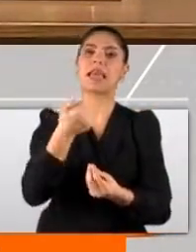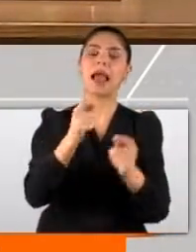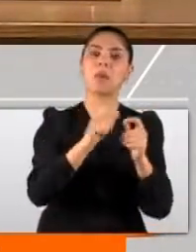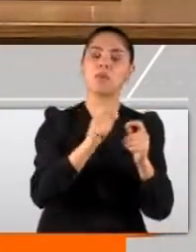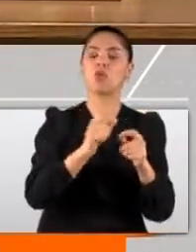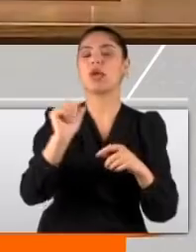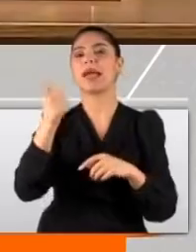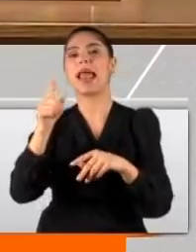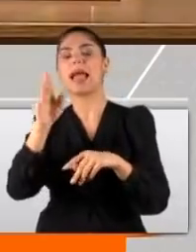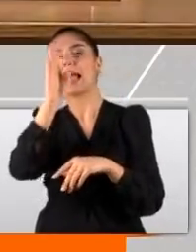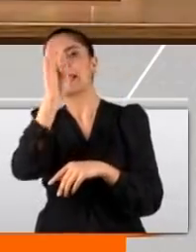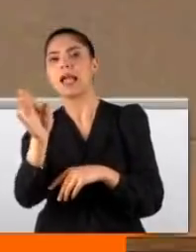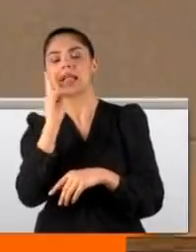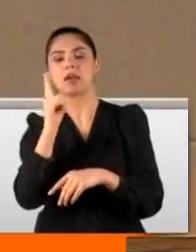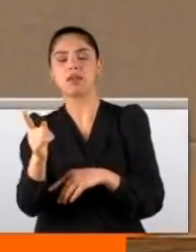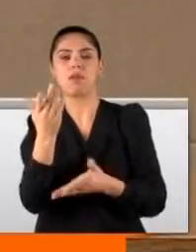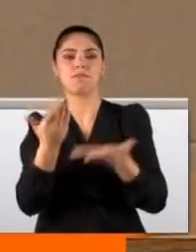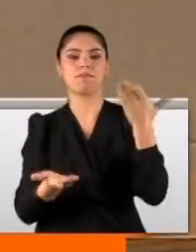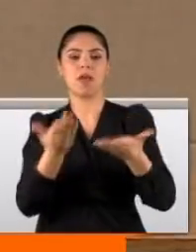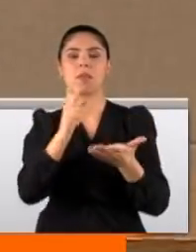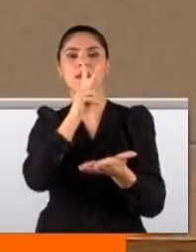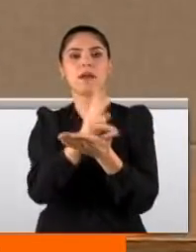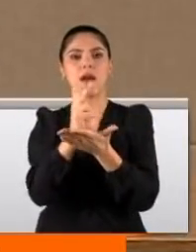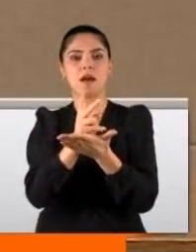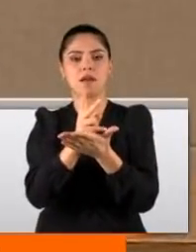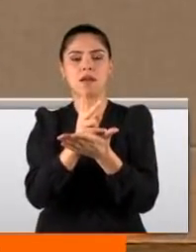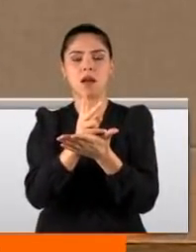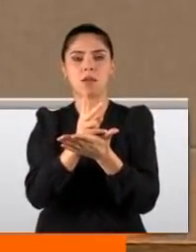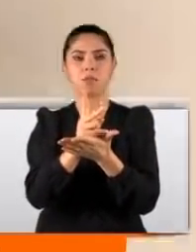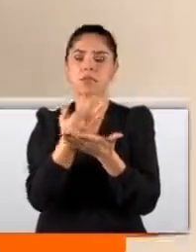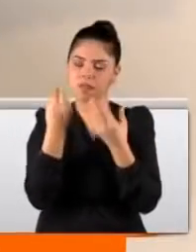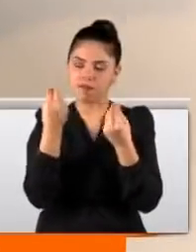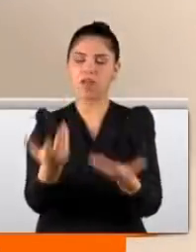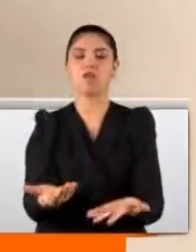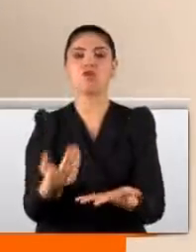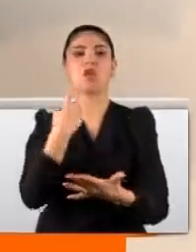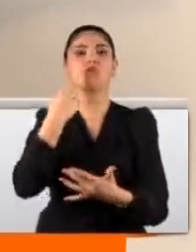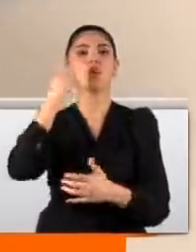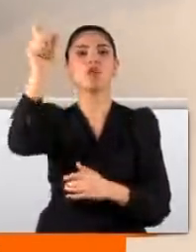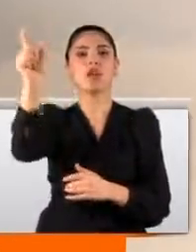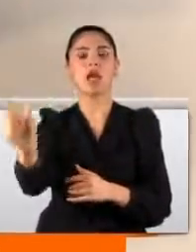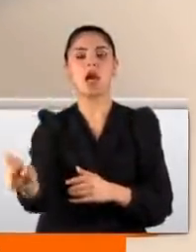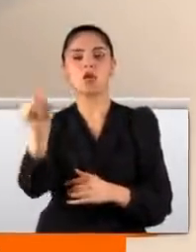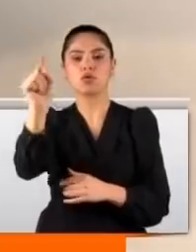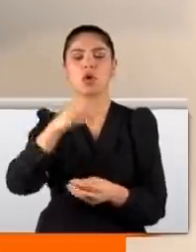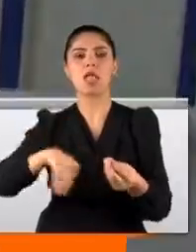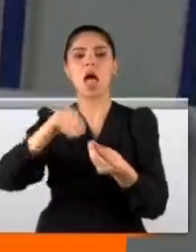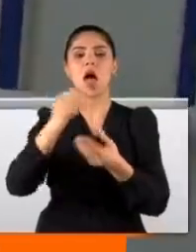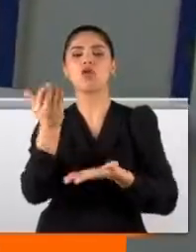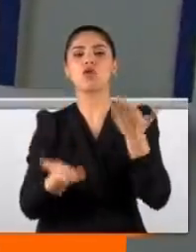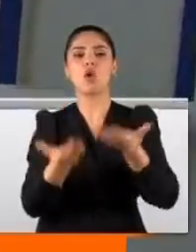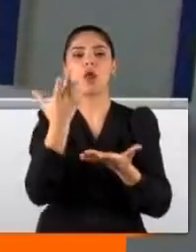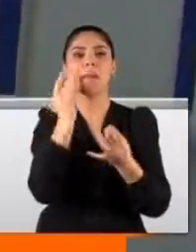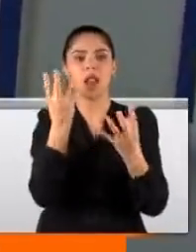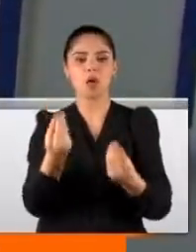net masaya yatırarak nihai kararımızı vereceğiz. Cumhurbaşkanı artış oranı belirlenirken